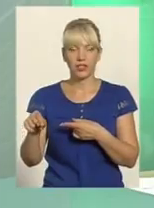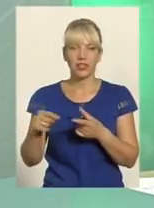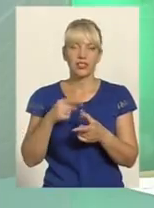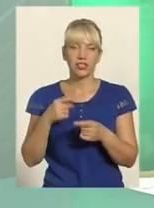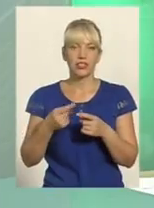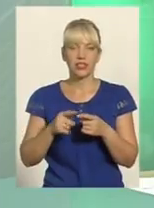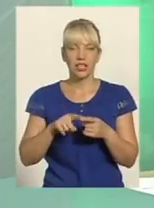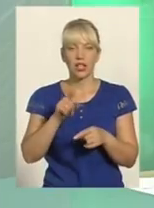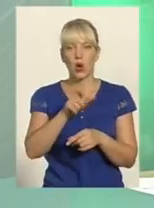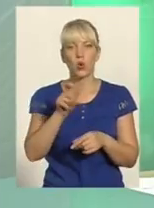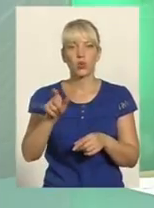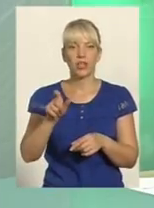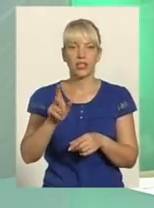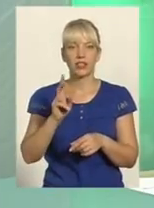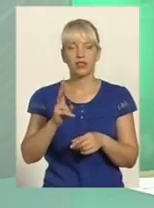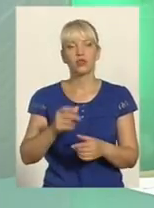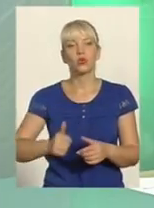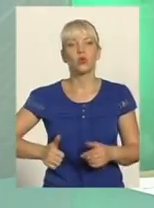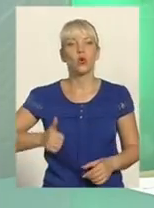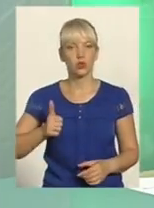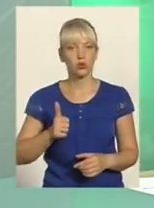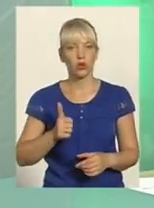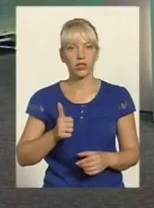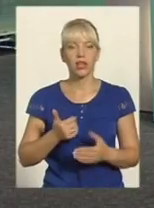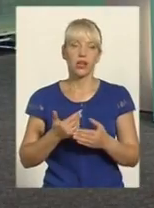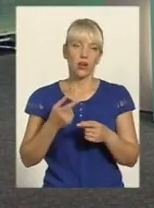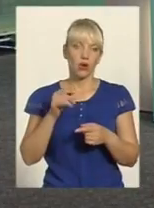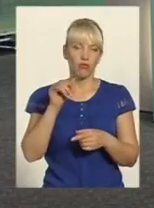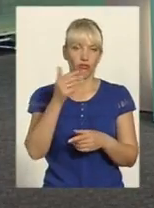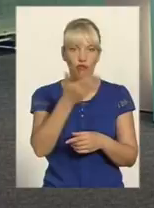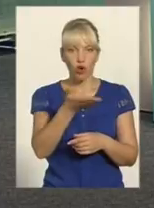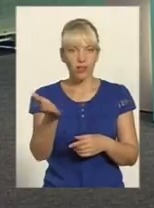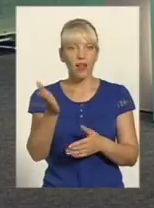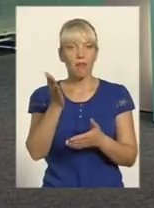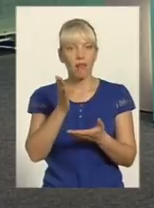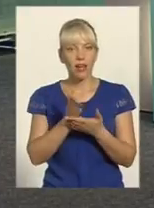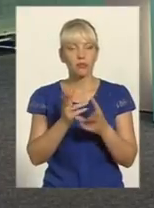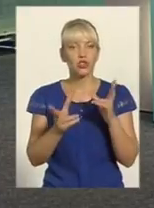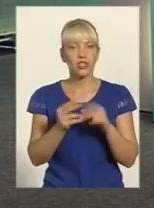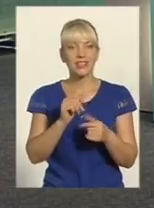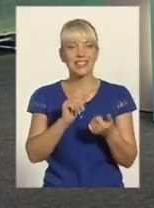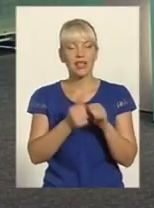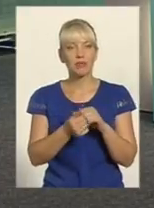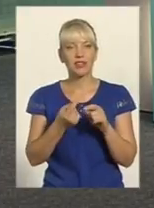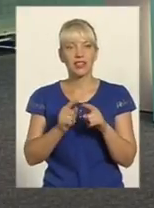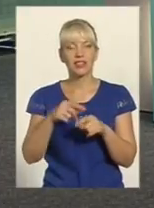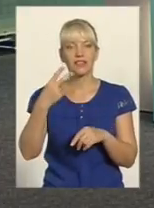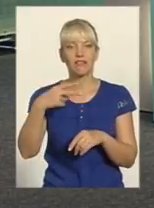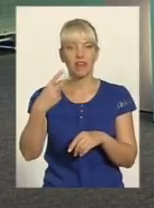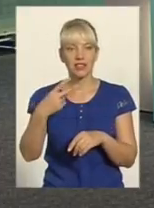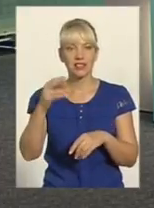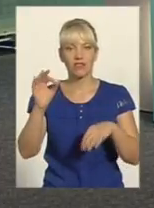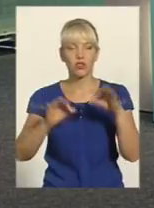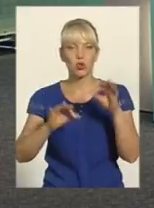тих людей досить достойних матимуть вони шанс замінити о тих 20, які на сьогодні не 20